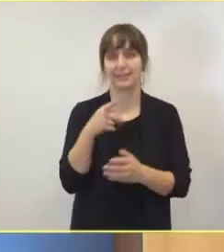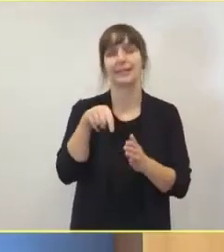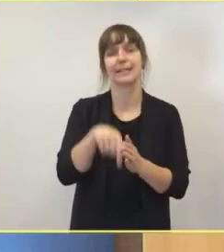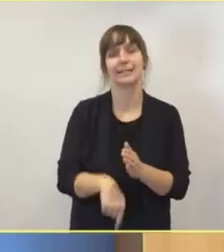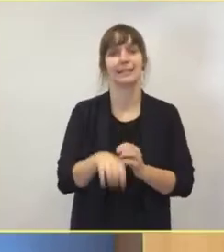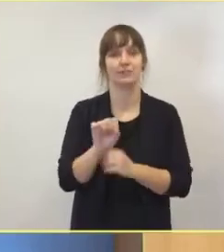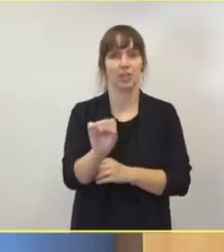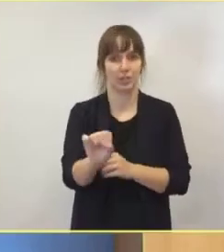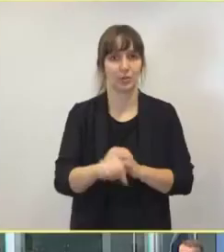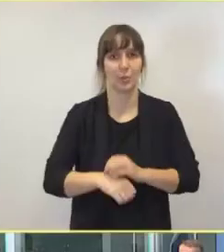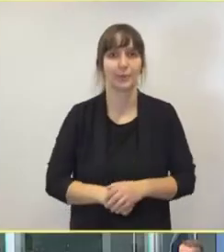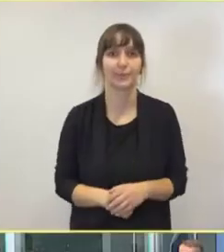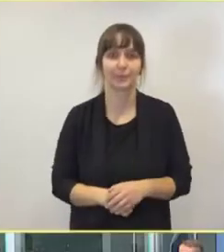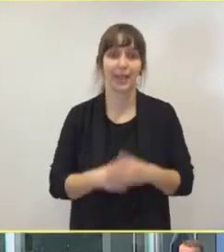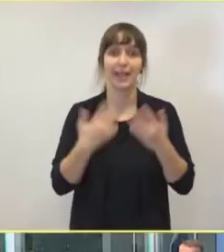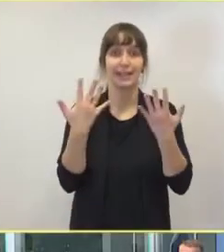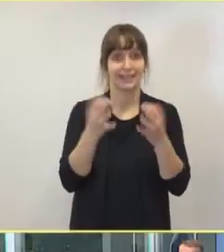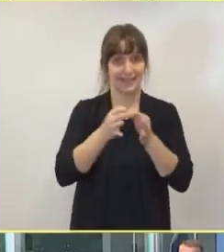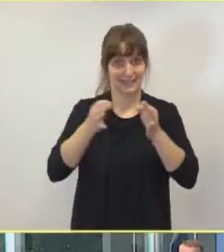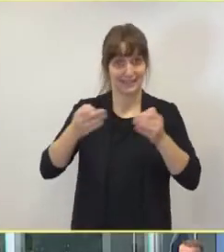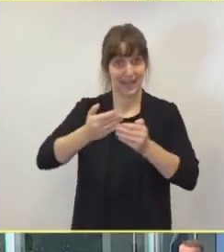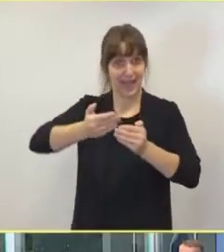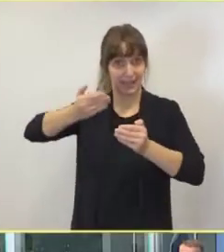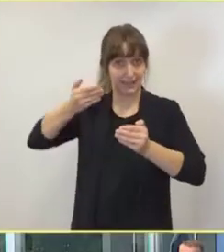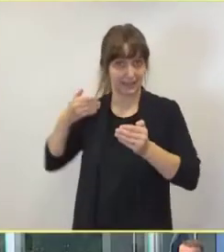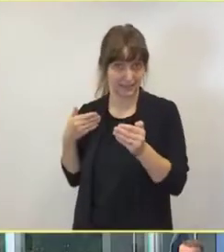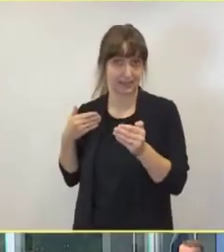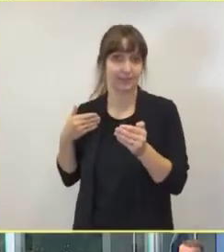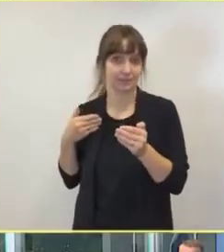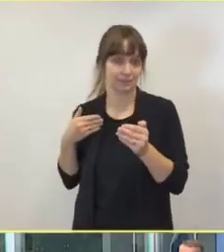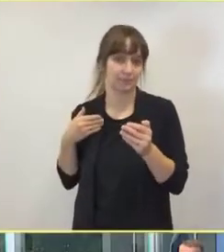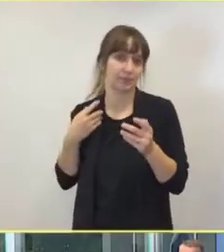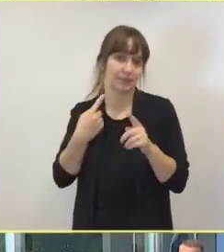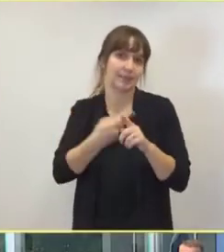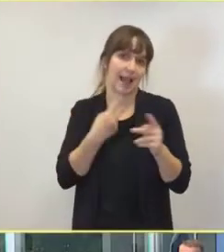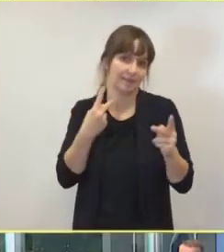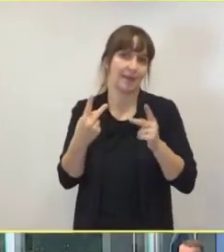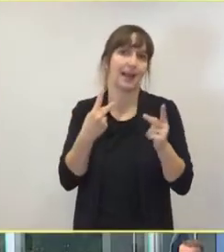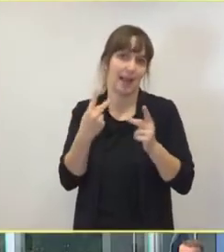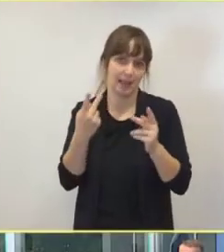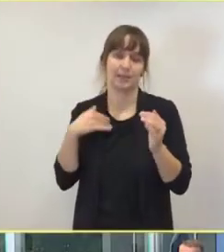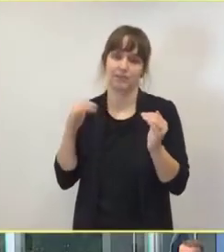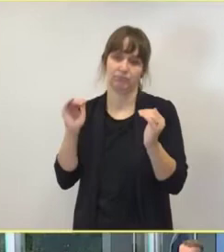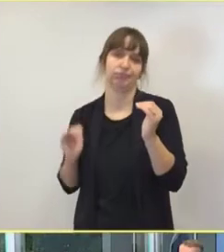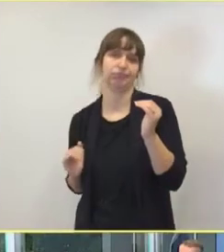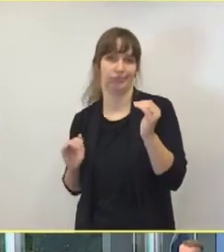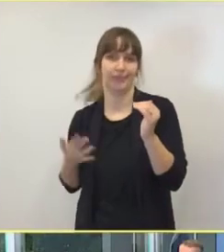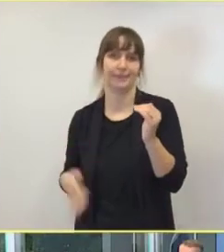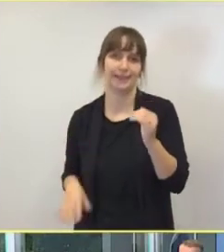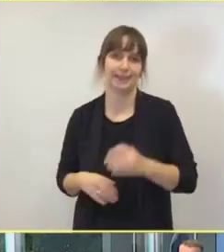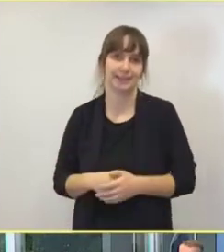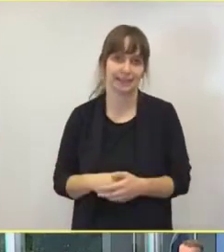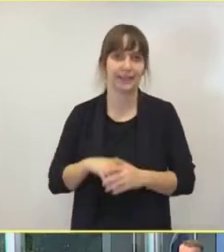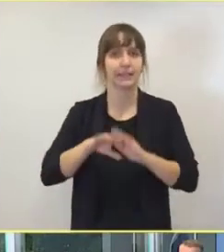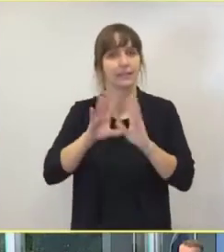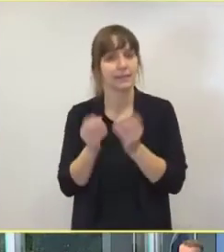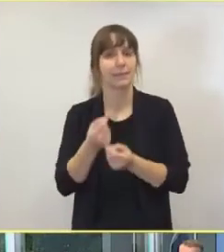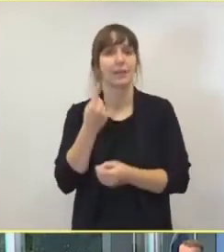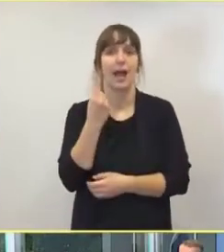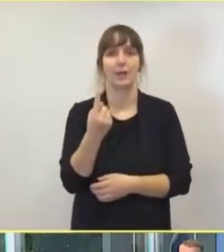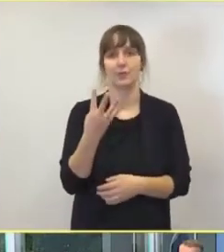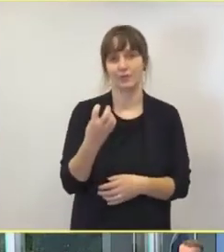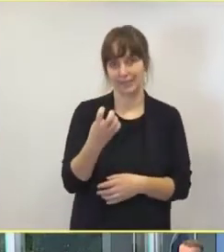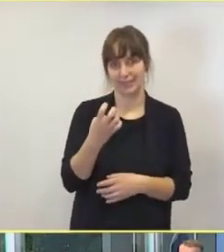Vor zehn Tagen sind diese Zahlen noch sehr viel niedriger gewesen. Wir hatten 41 stationäre